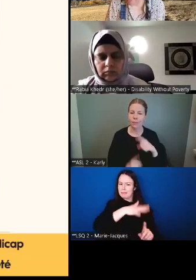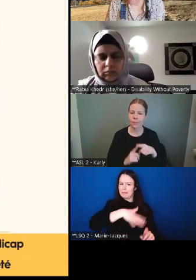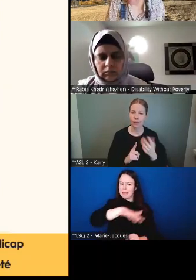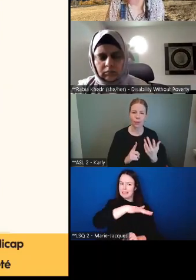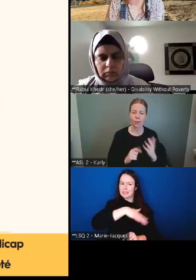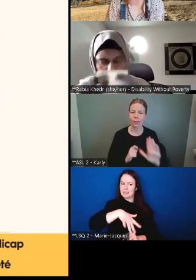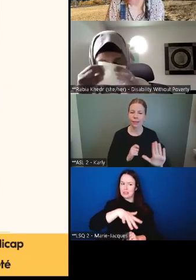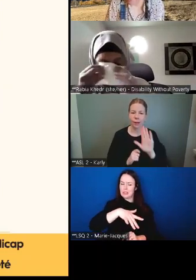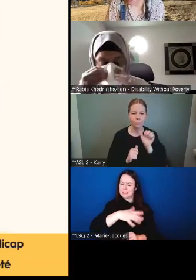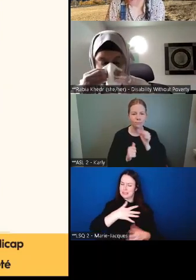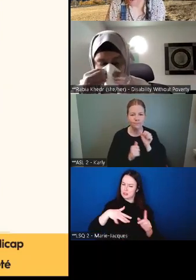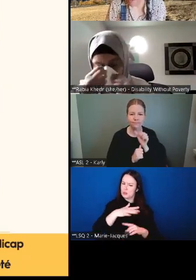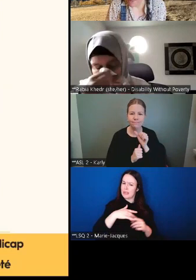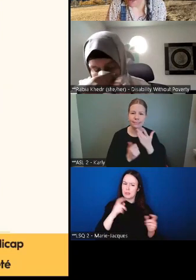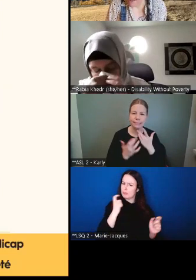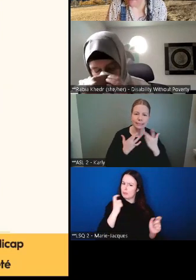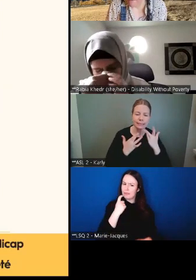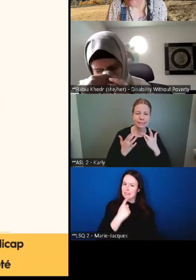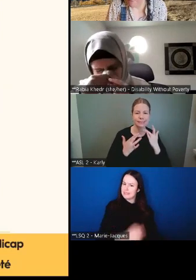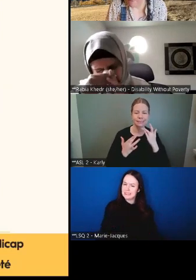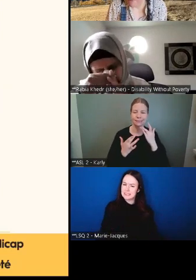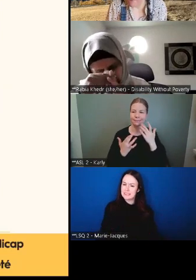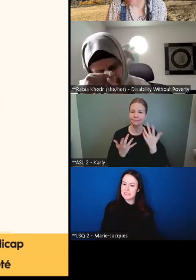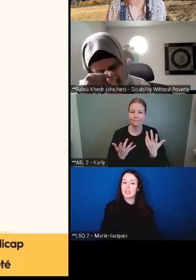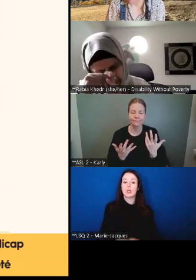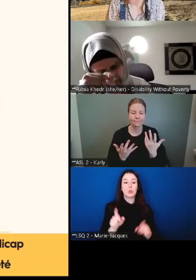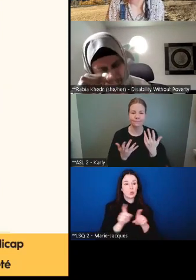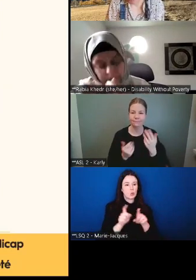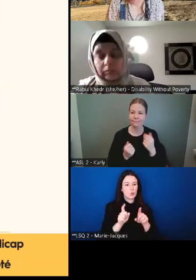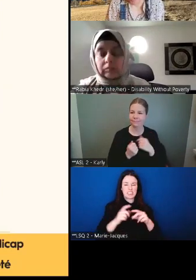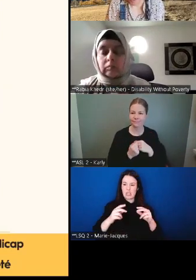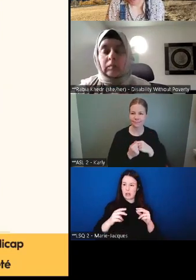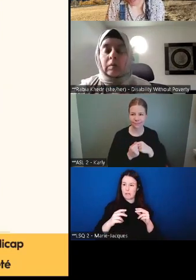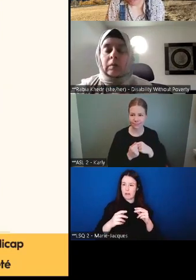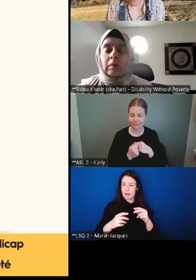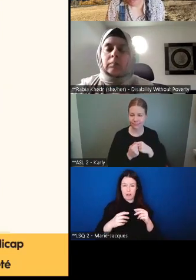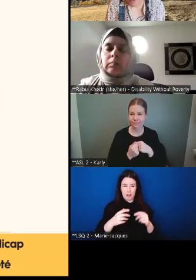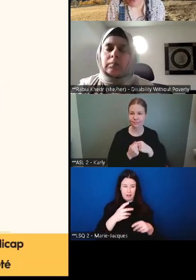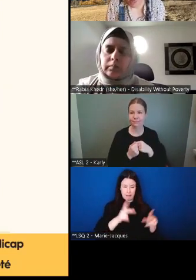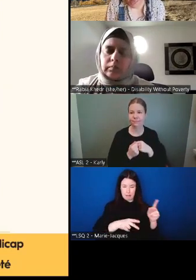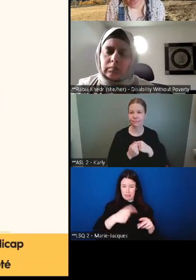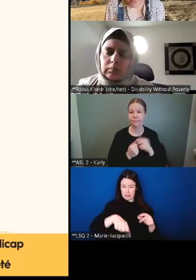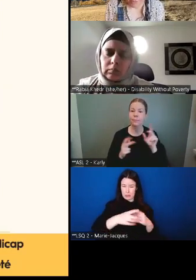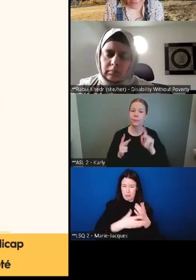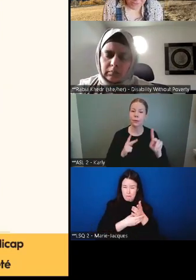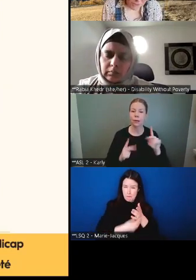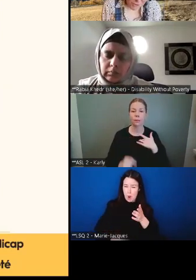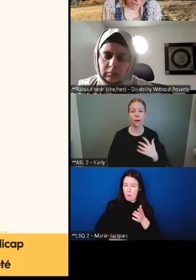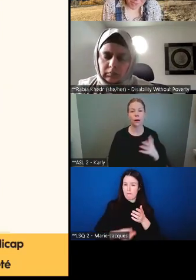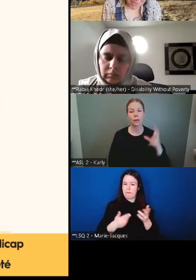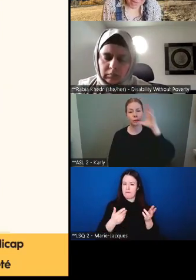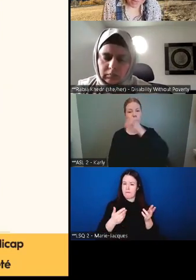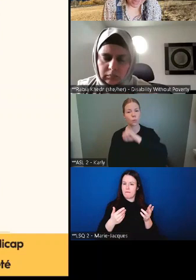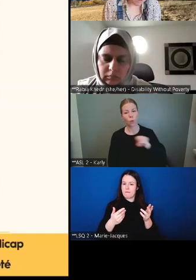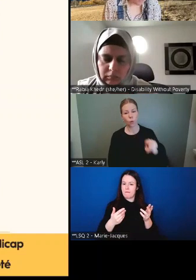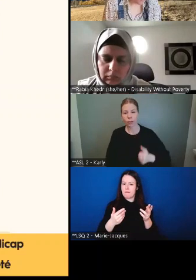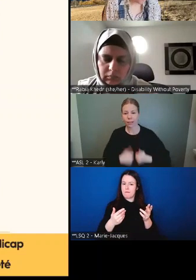se retrouvent. Et le niveau de pauvreté dans lequel ils vivent, même si les gens